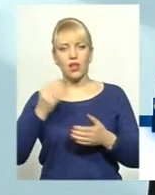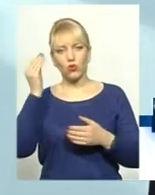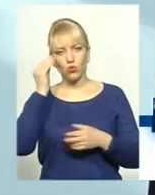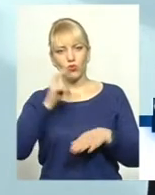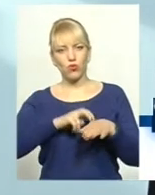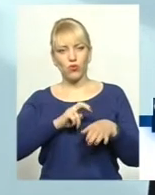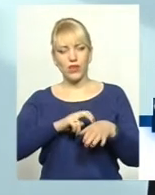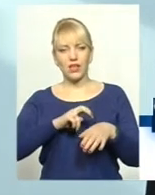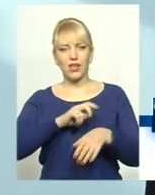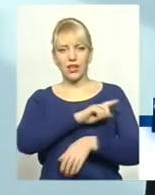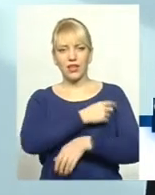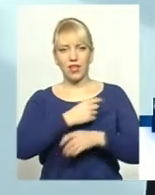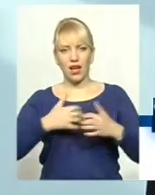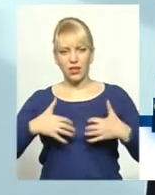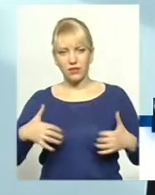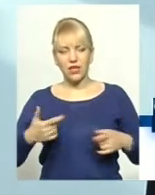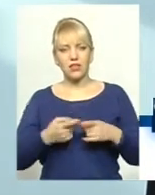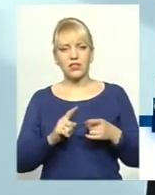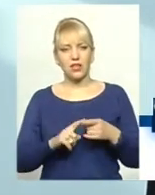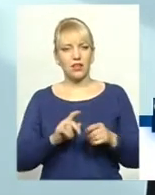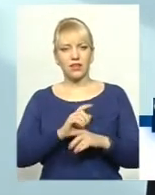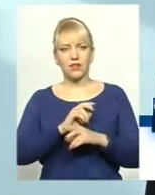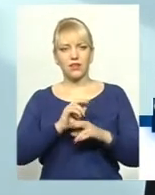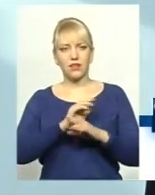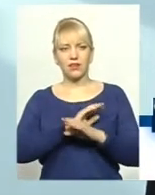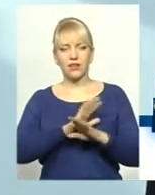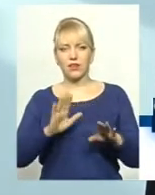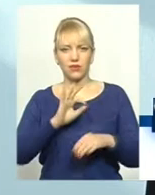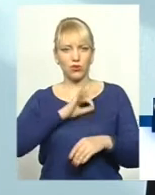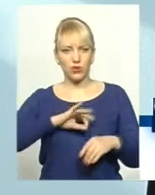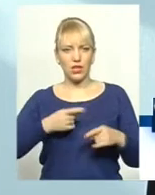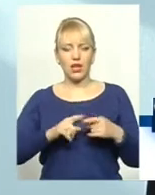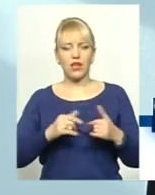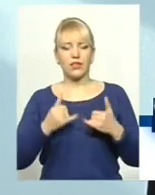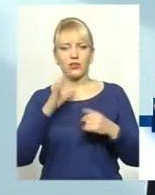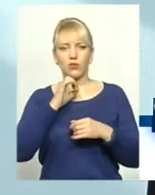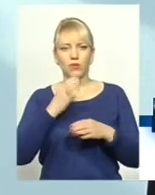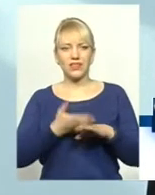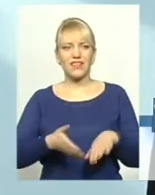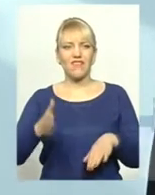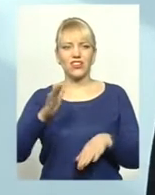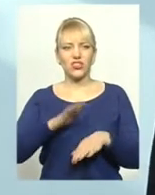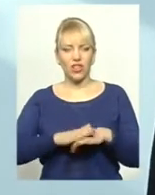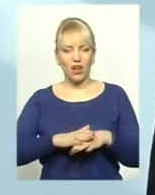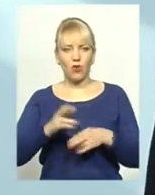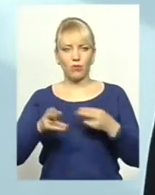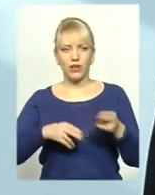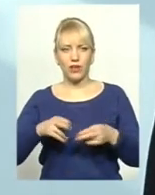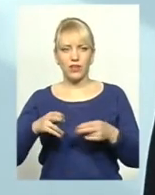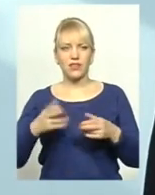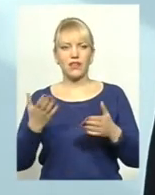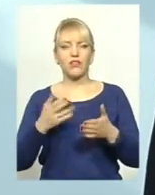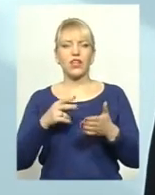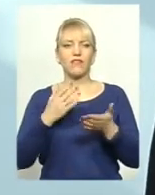не є доцільним, тому що для собаки здійснюється важка полосна операція, після якої вона знаходиться в відкритому вольєрі на вулиці. Але